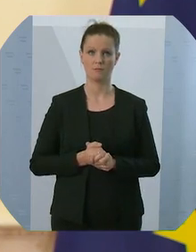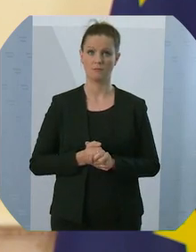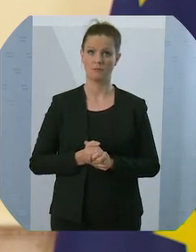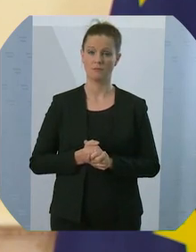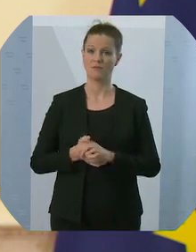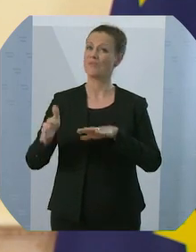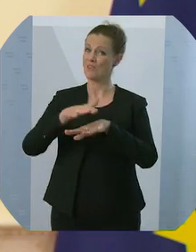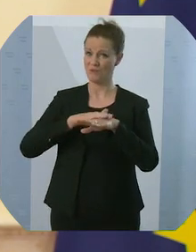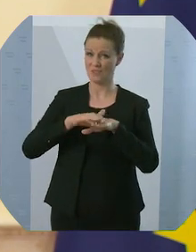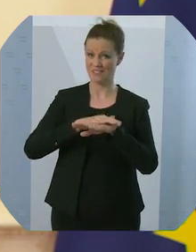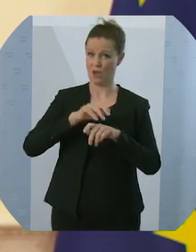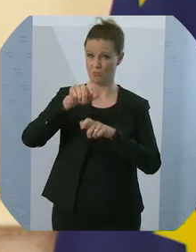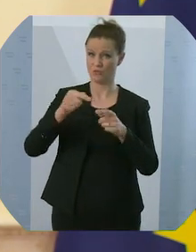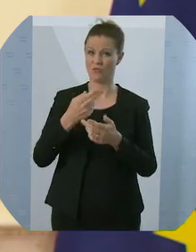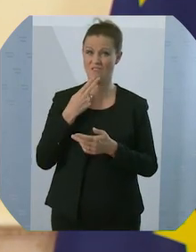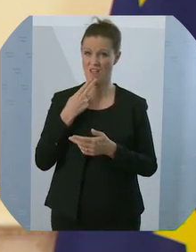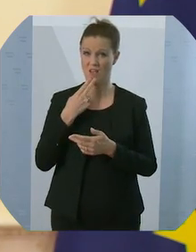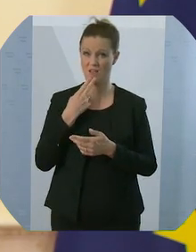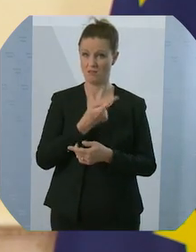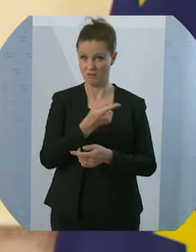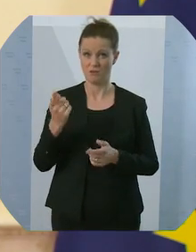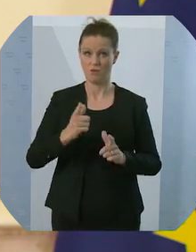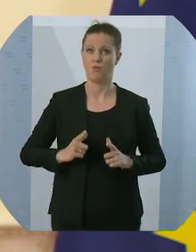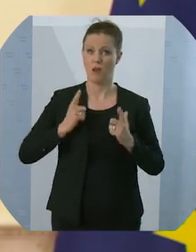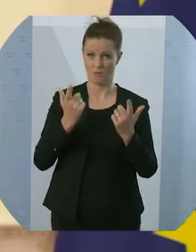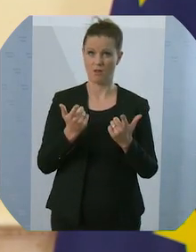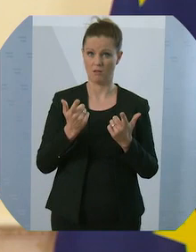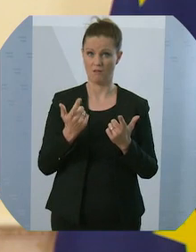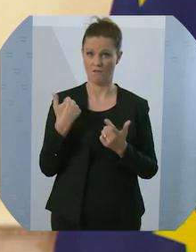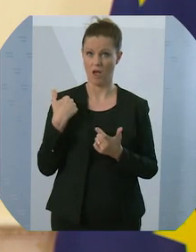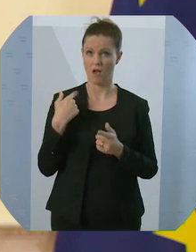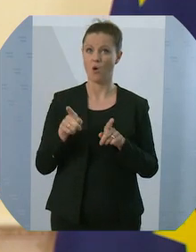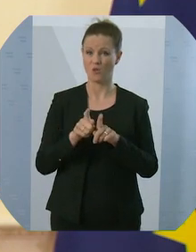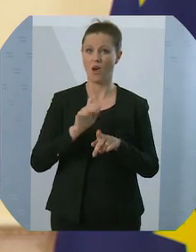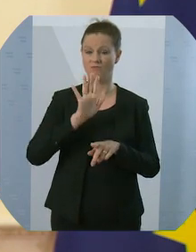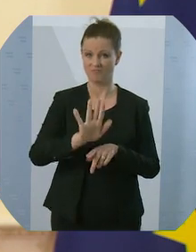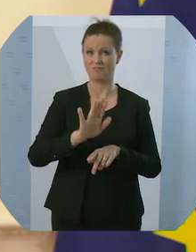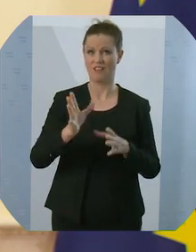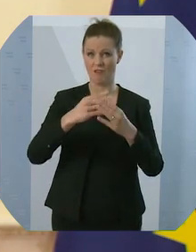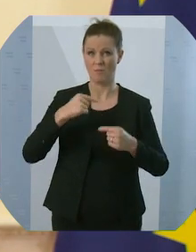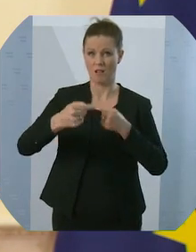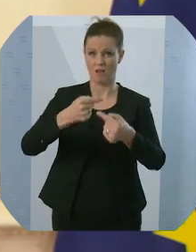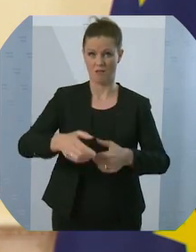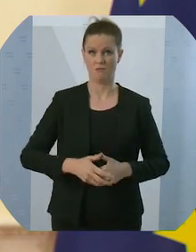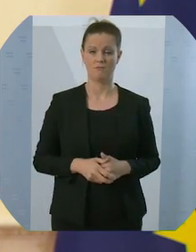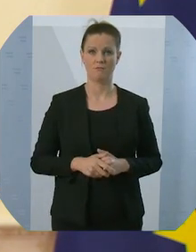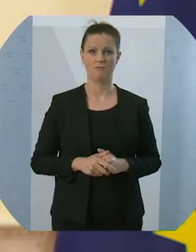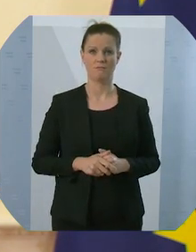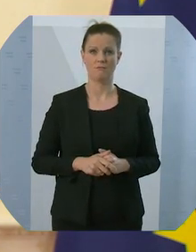überlebt haben und um die Verzeihung der Nachfahren der Opfer. Ja,